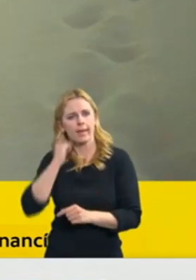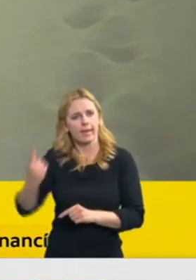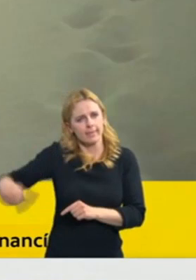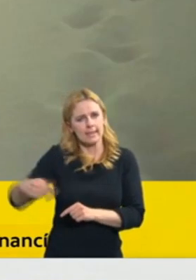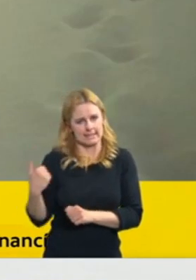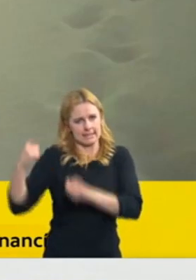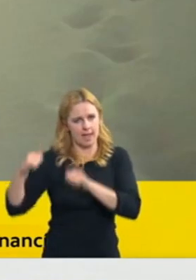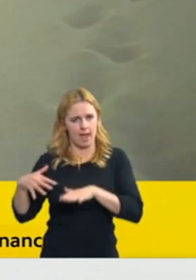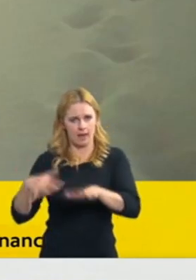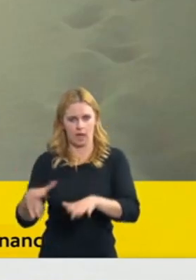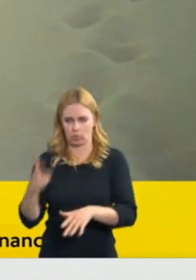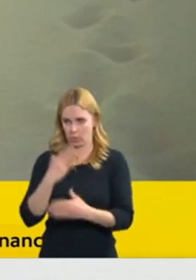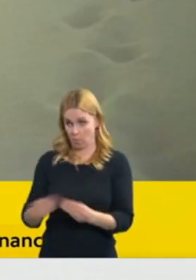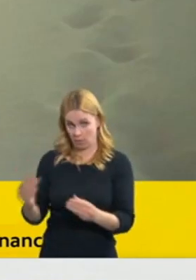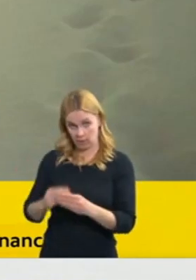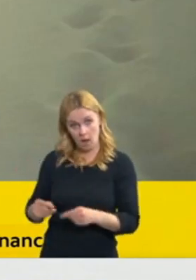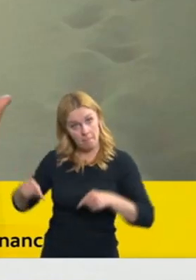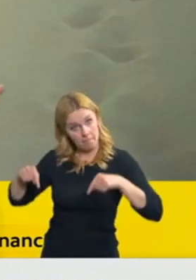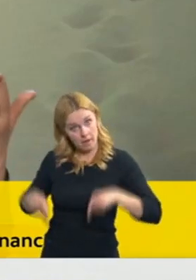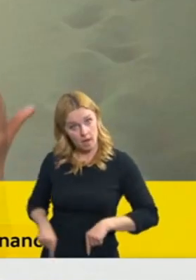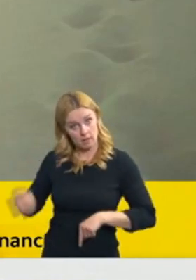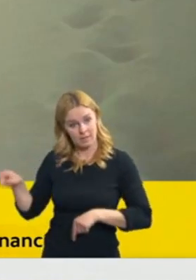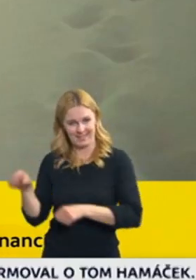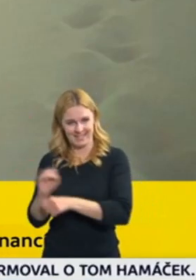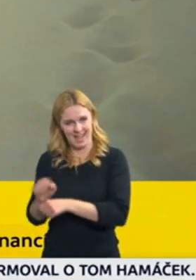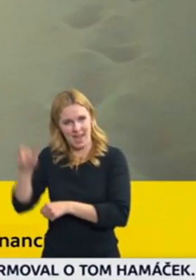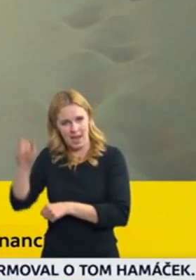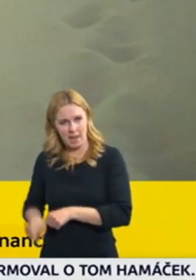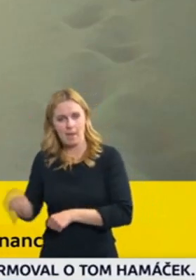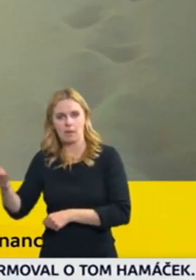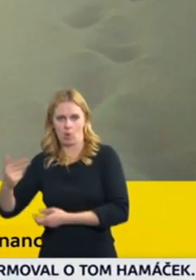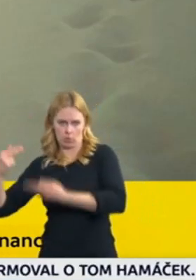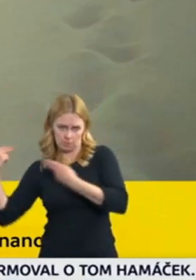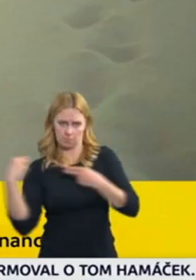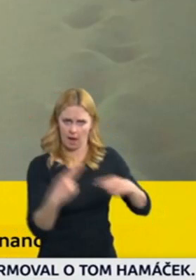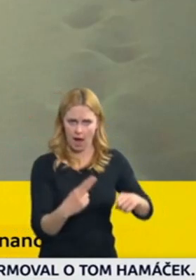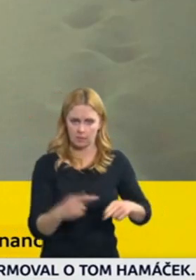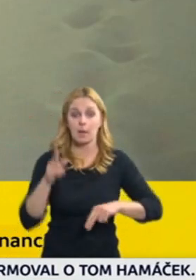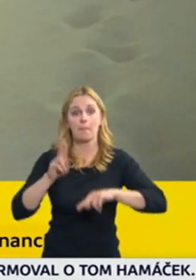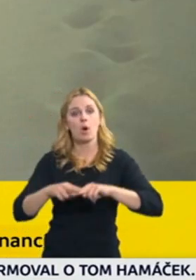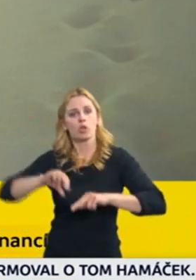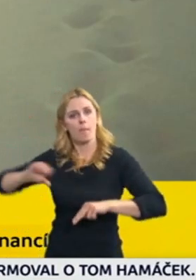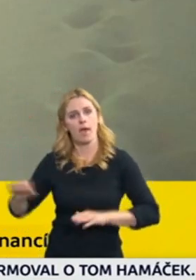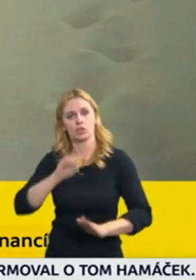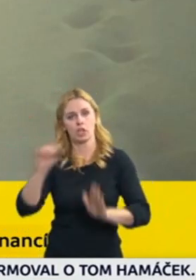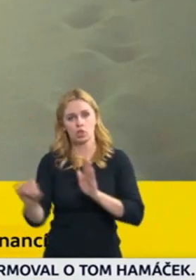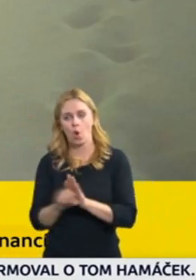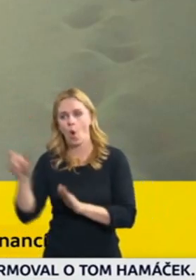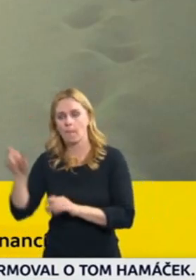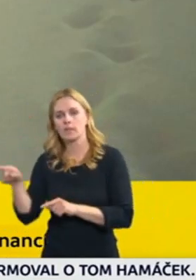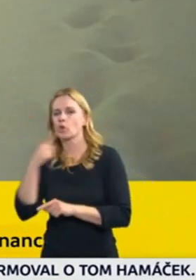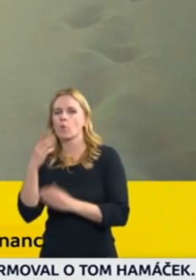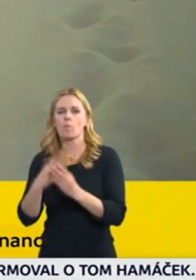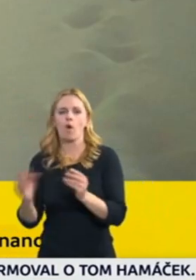pan prezident jednoznačně v následném dopise asi během dvou dnů uvedl, že zákon ani nevrátil, ani nevetoval, že